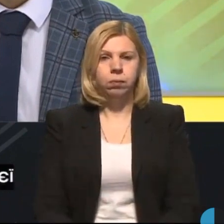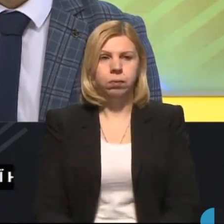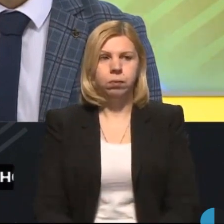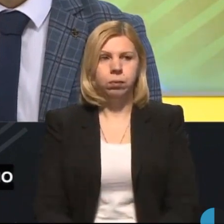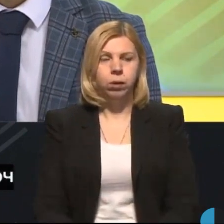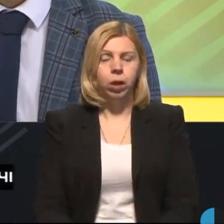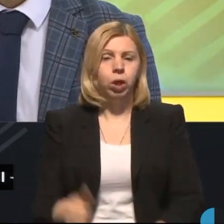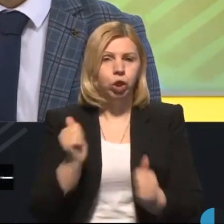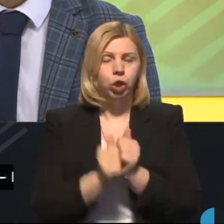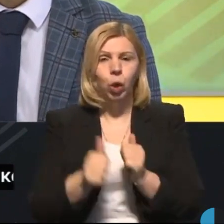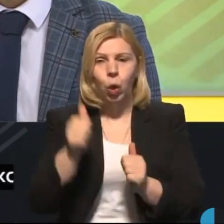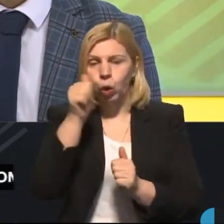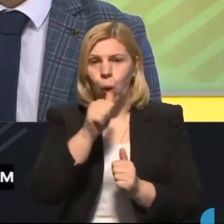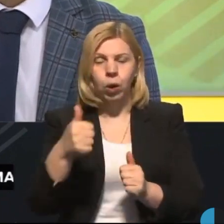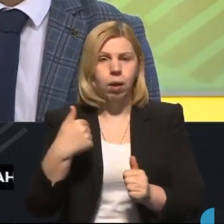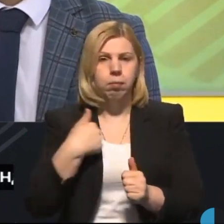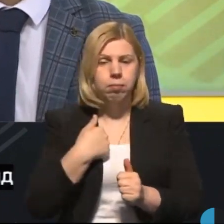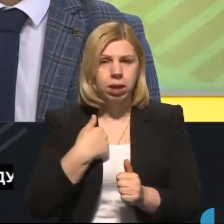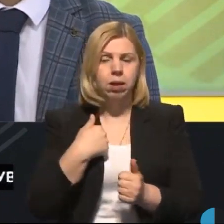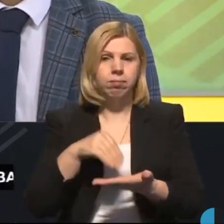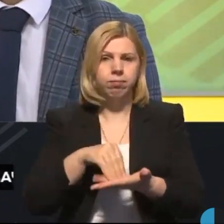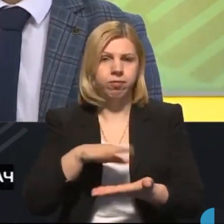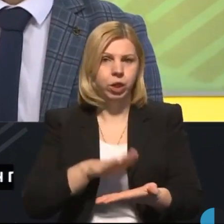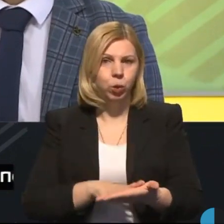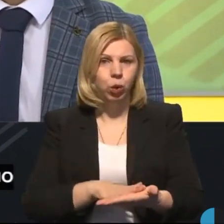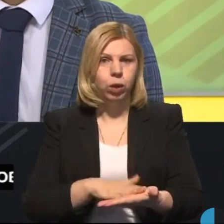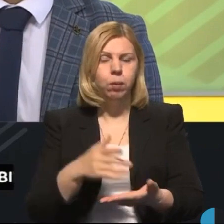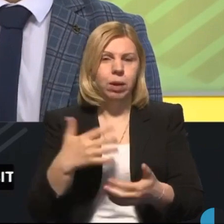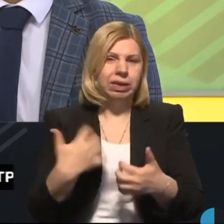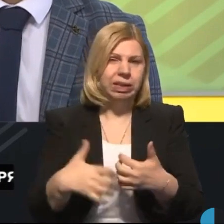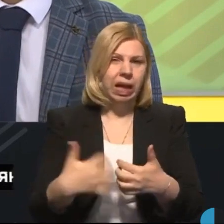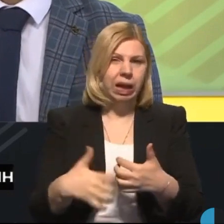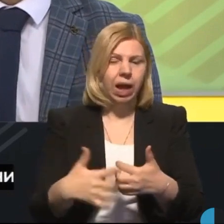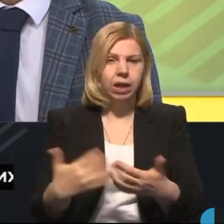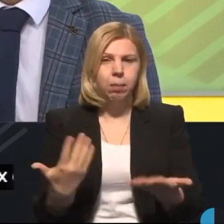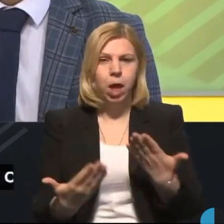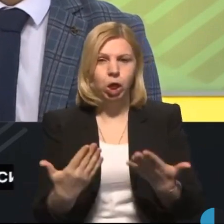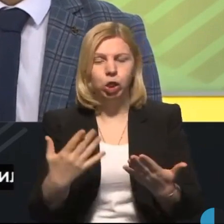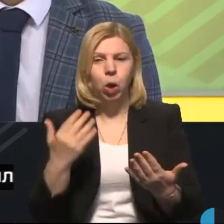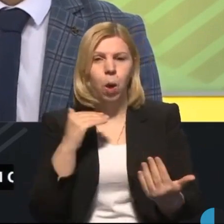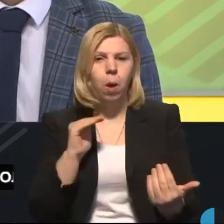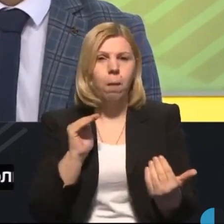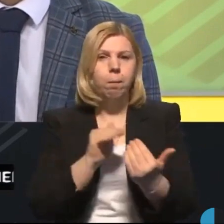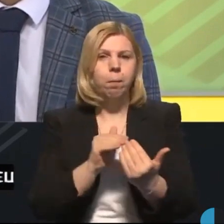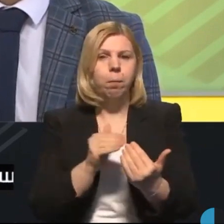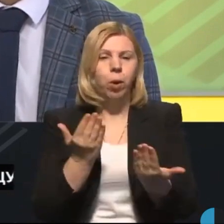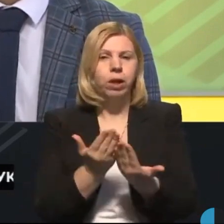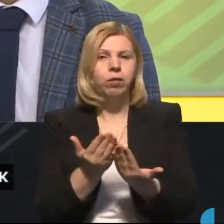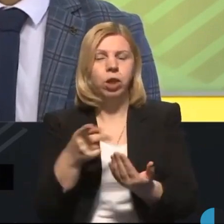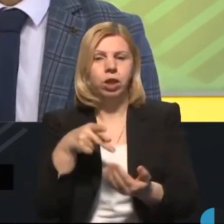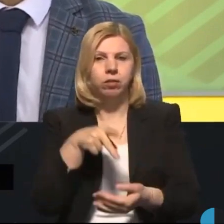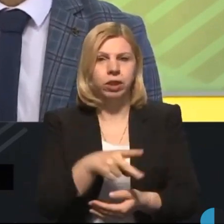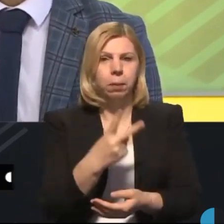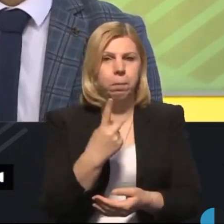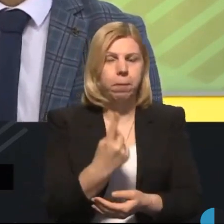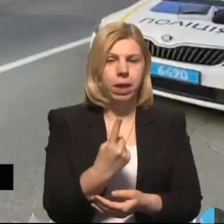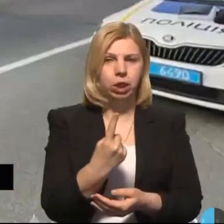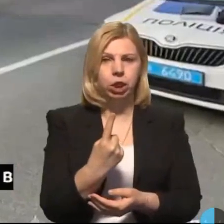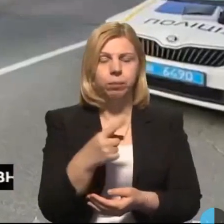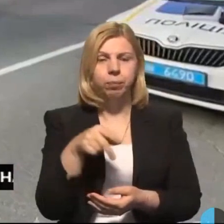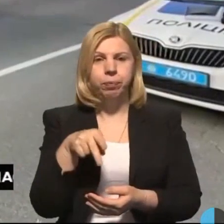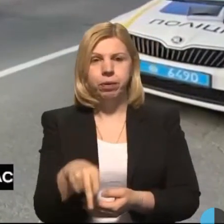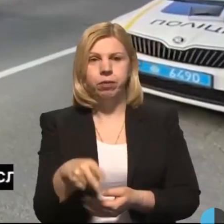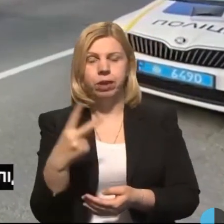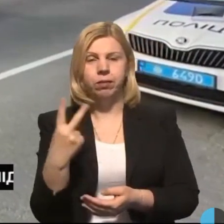Щороку ми фіксуємо в середньому, якщо ми порівнюємо, наприклад, 2021 і